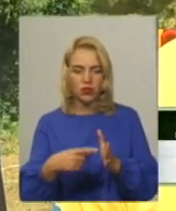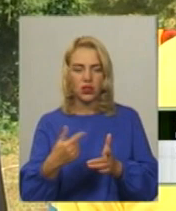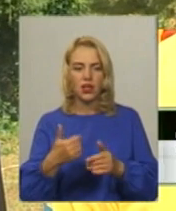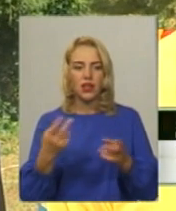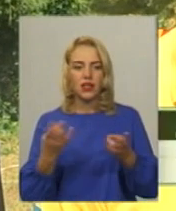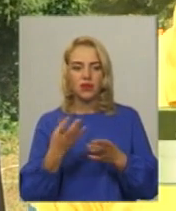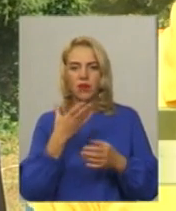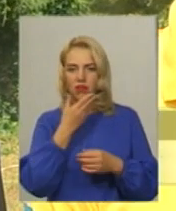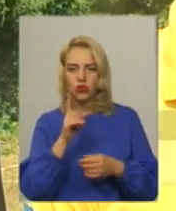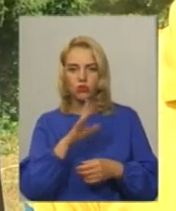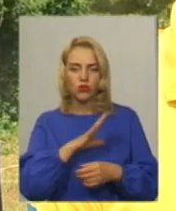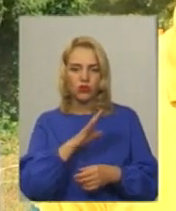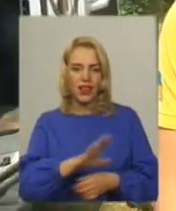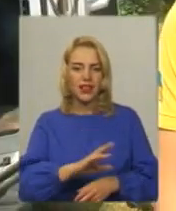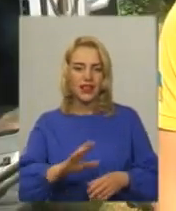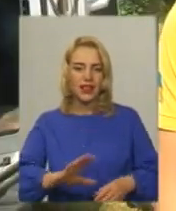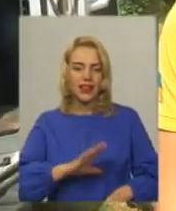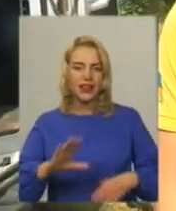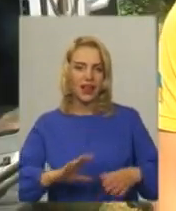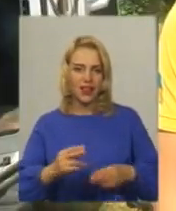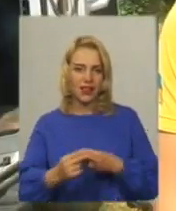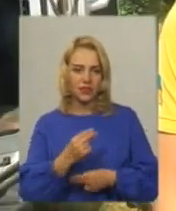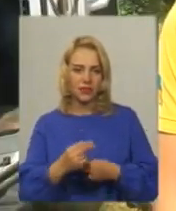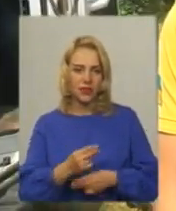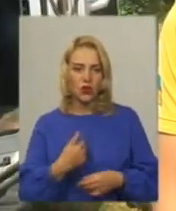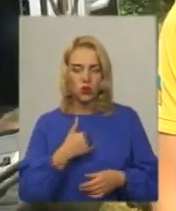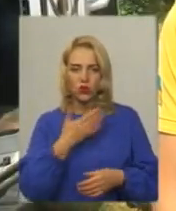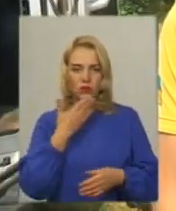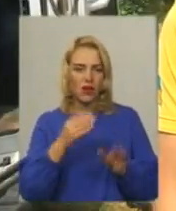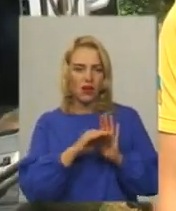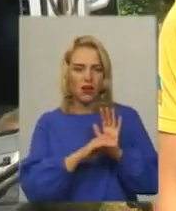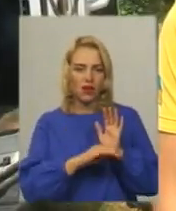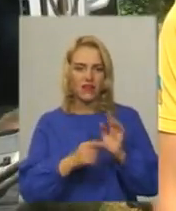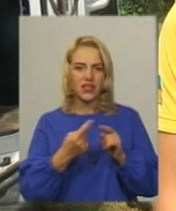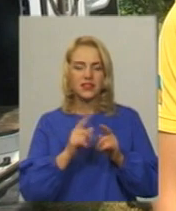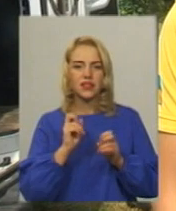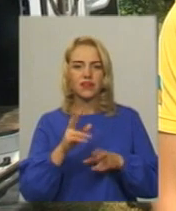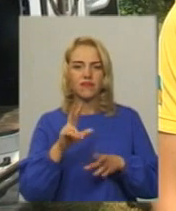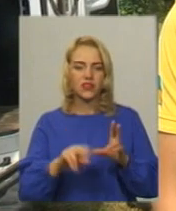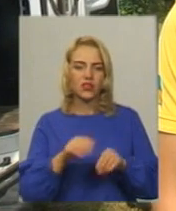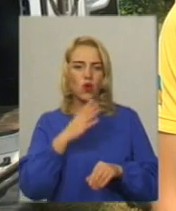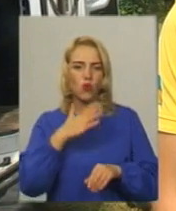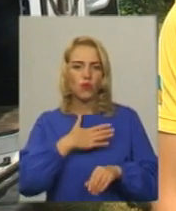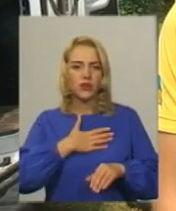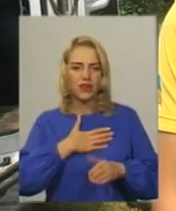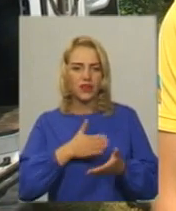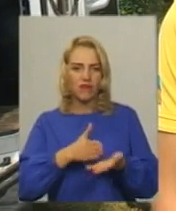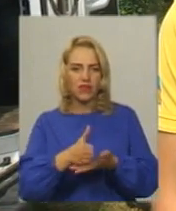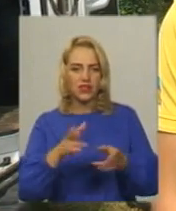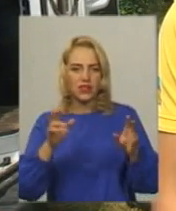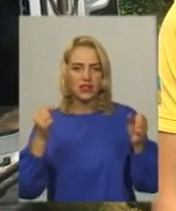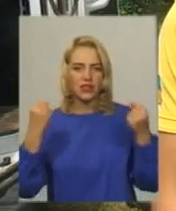гарного тренера і все У нас немає графіку, це любительський такий вид спорту,